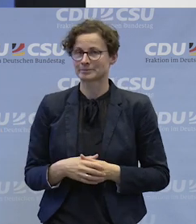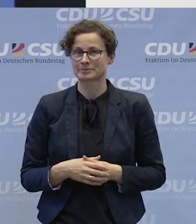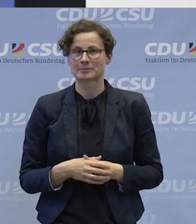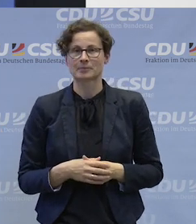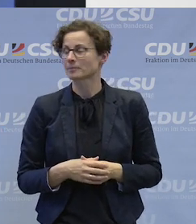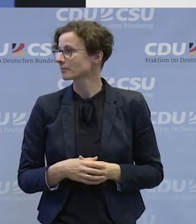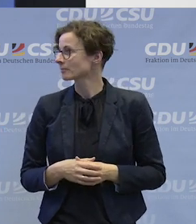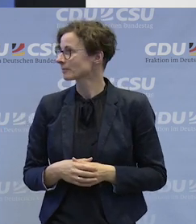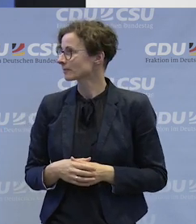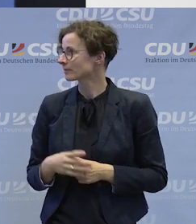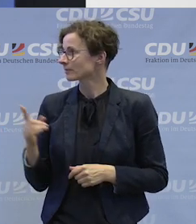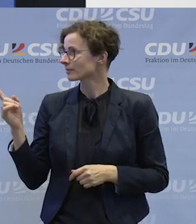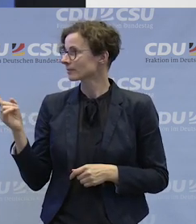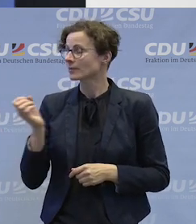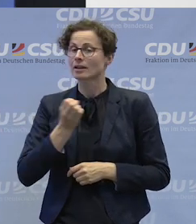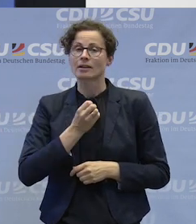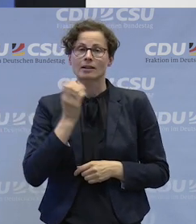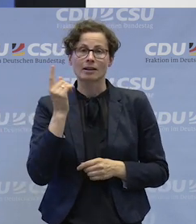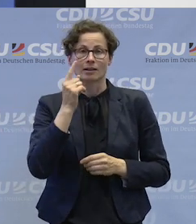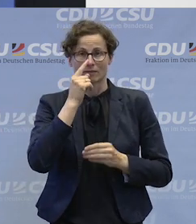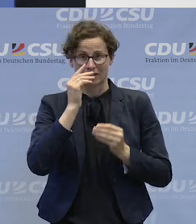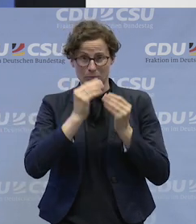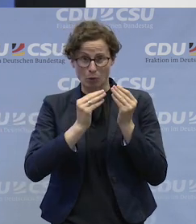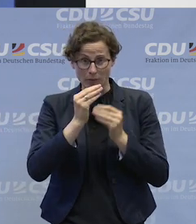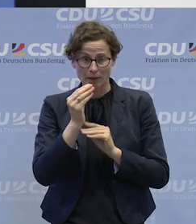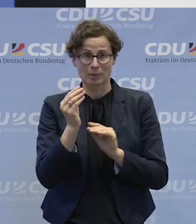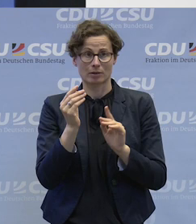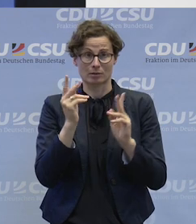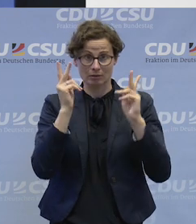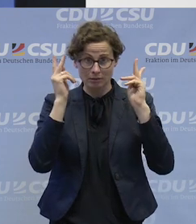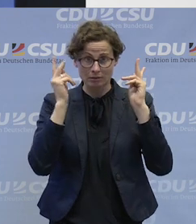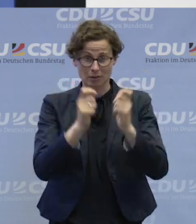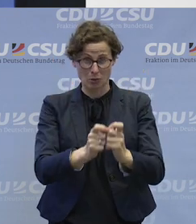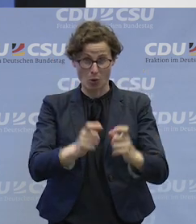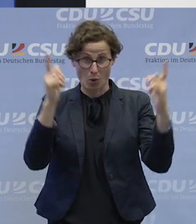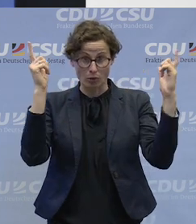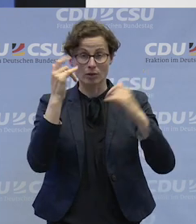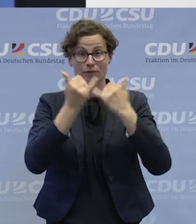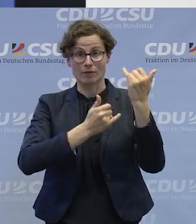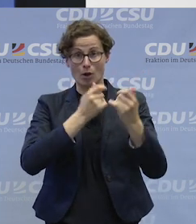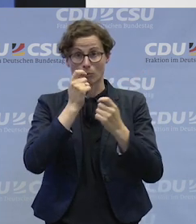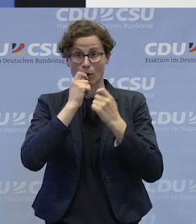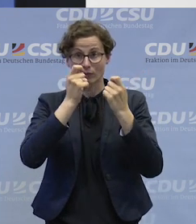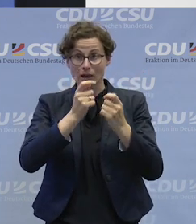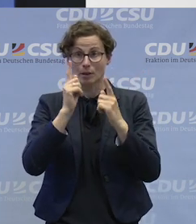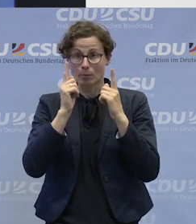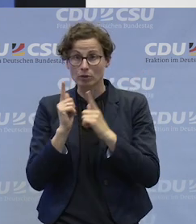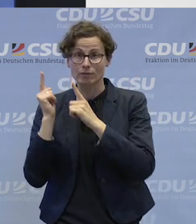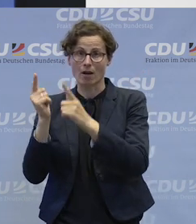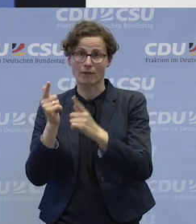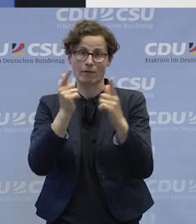Also erstmal würde ich mir natürlich wünschen, dass die Probleme nicht so groß sind, dass die Frauenbeauftragte an einem Tag an mehreren Orten sein muss.